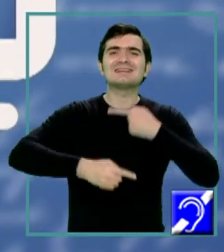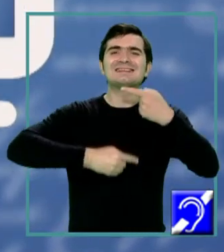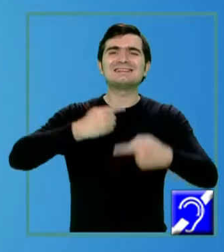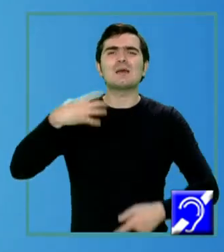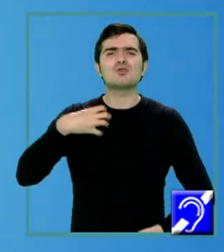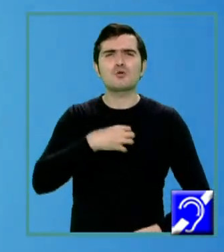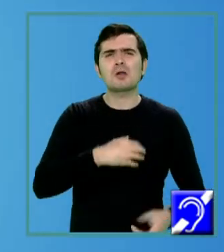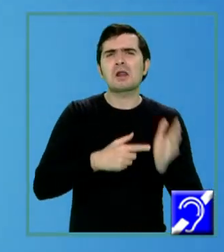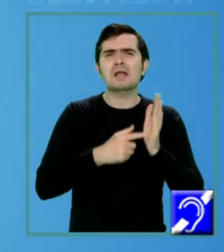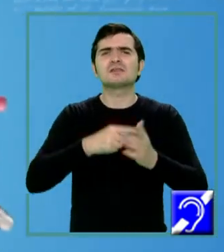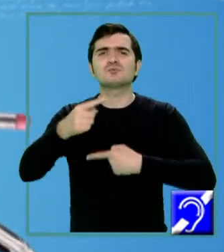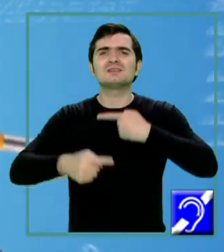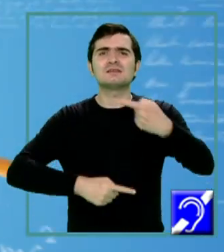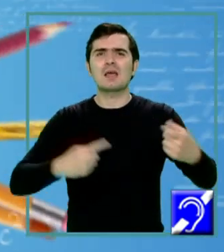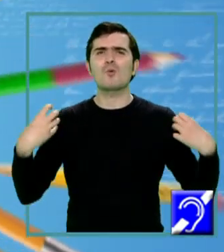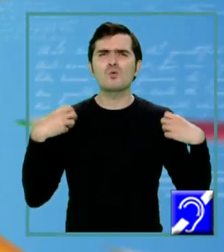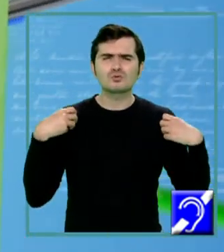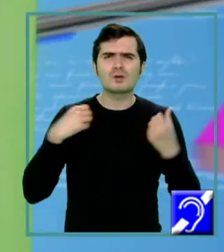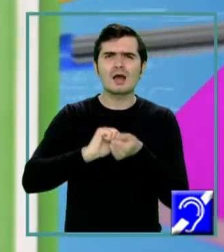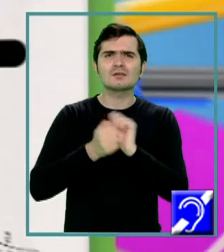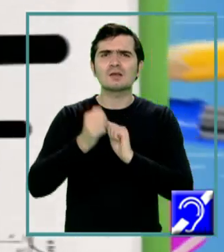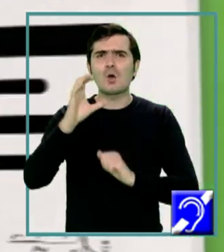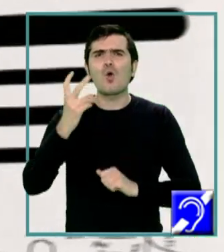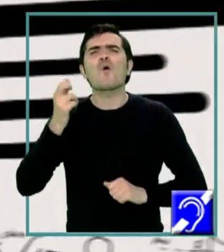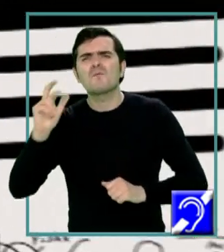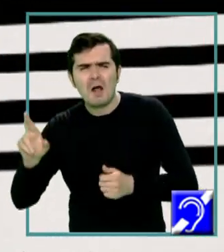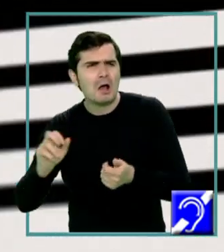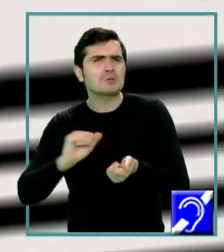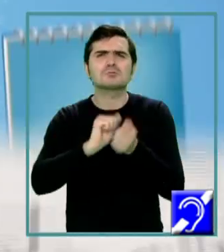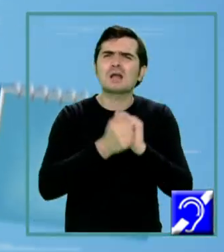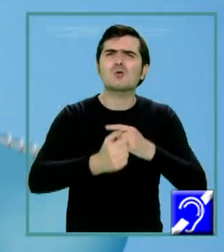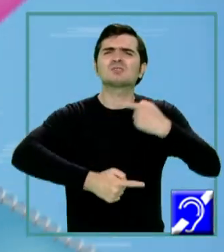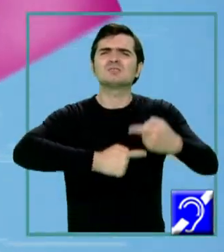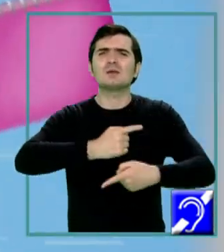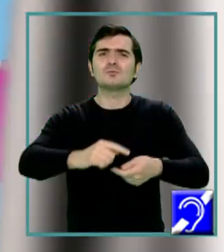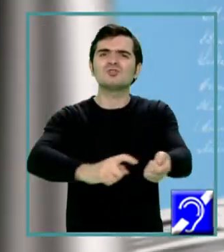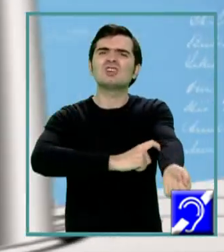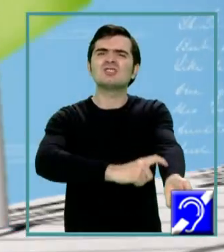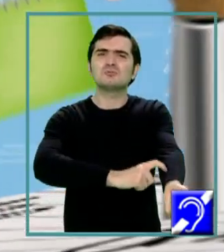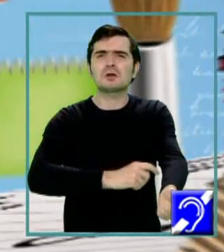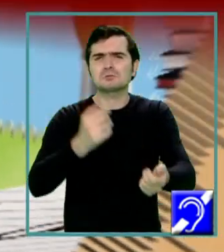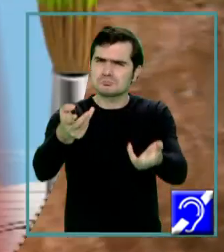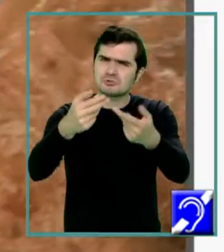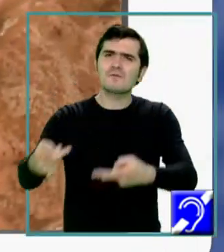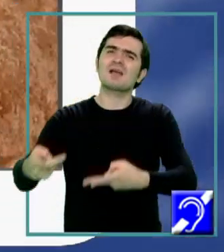oseomuscular, ovarul sau sistemul circulator. Vă invit chiar acum la o lecție de anatomie.